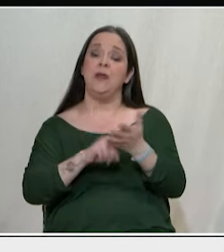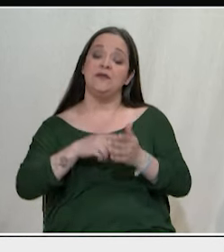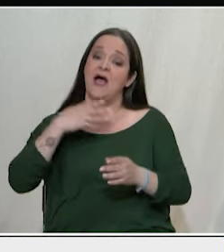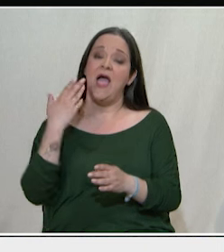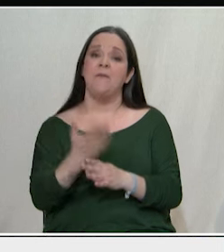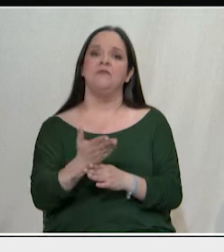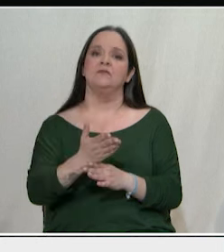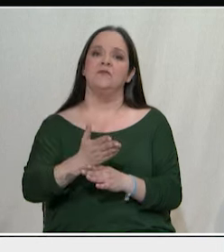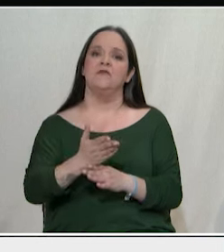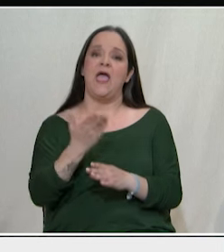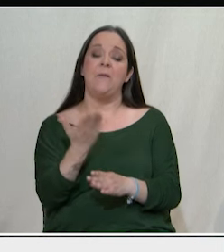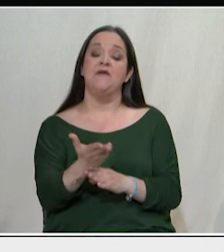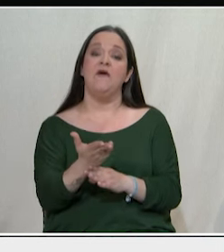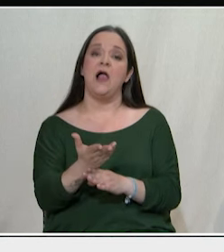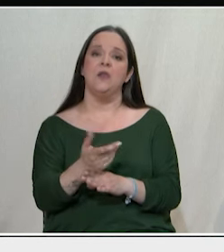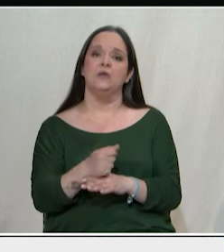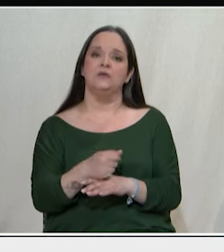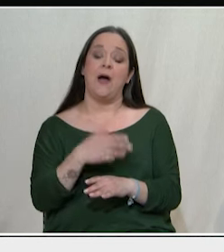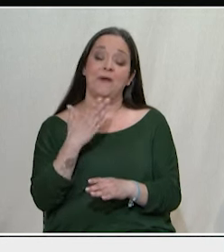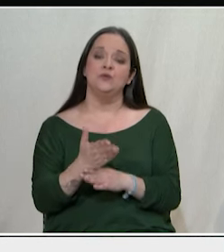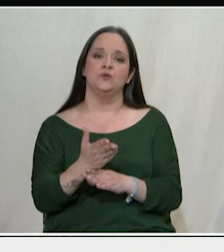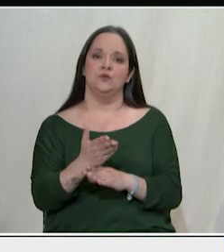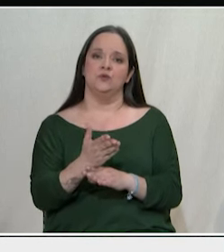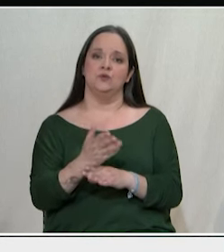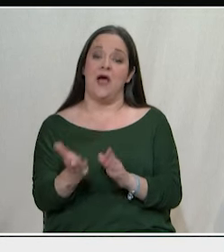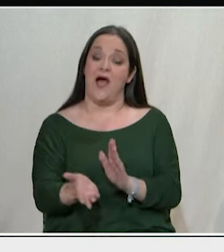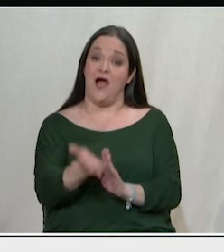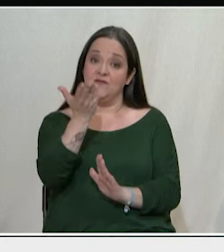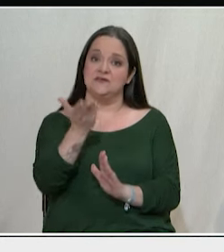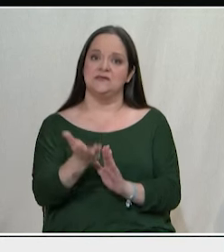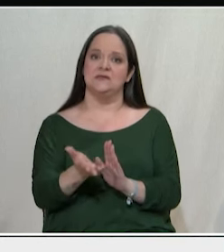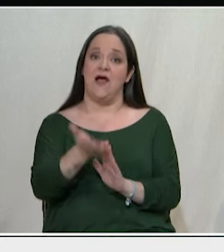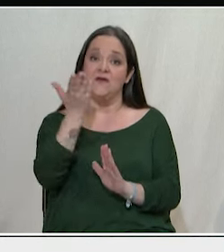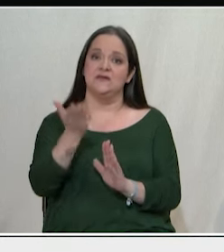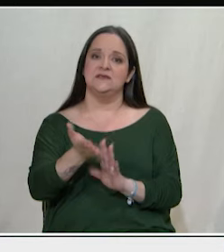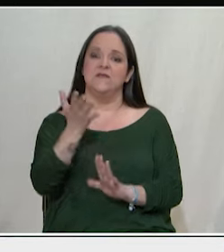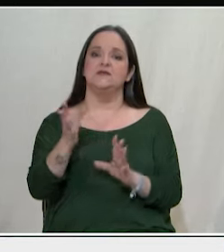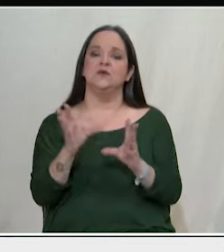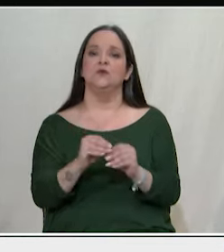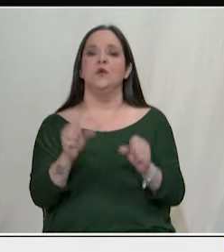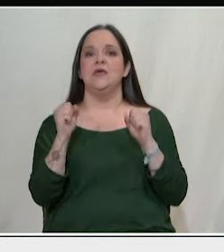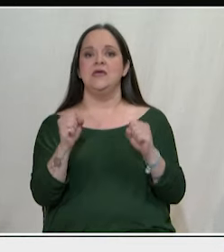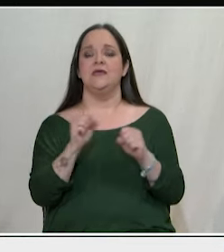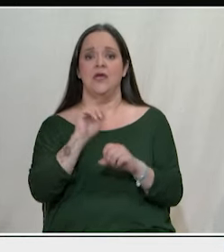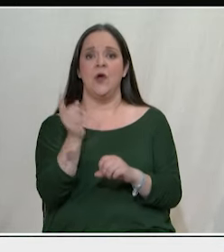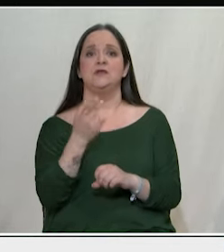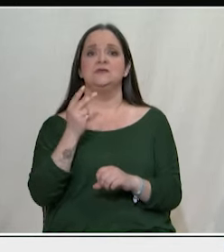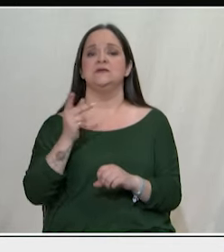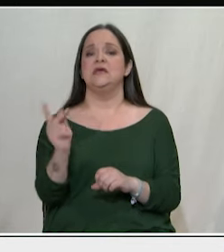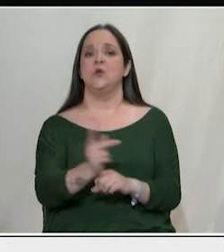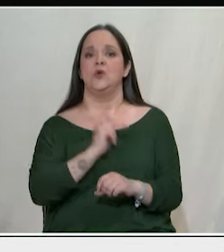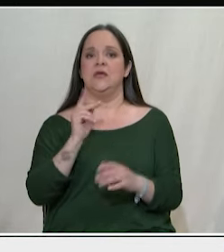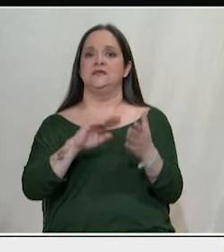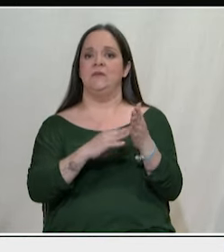αύξηση των δαπανών για την υγεία όπως και την αύξηση των δαπανών για όλες τις κοινωνικές υπηρεσίες. Πώς θα γίνει αυτό?